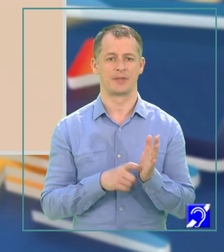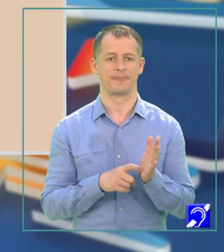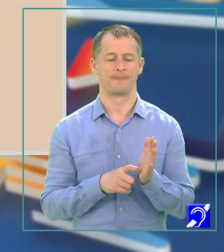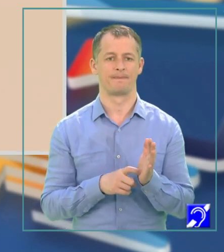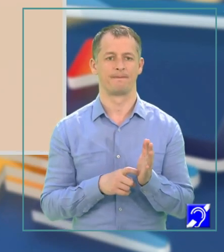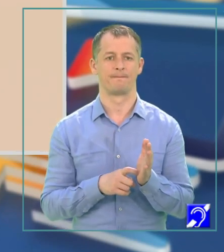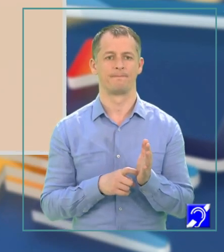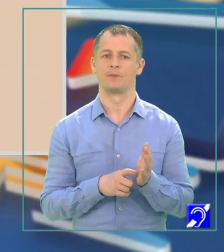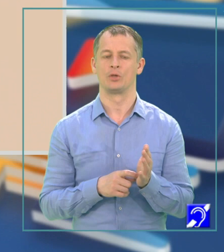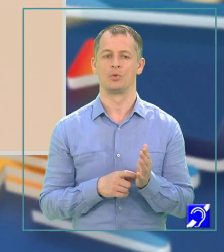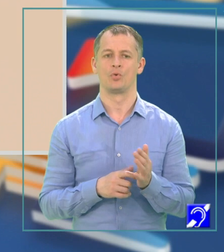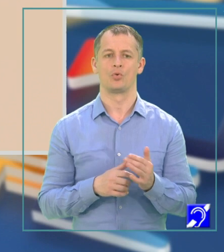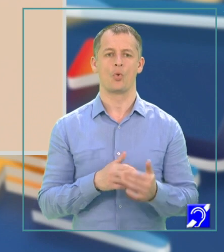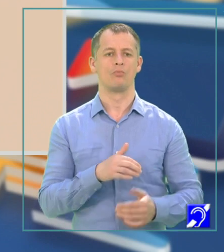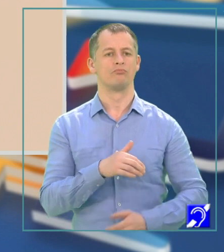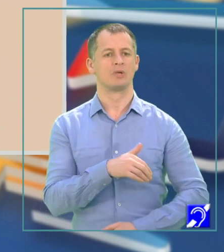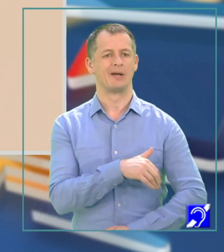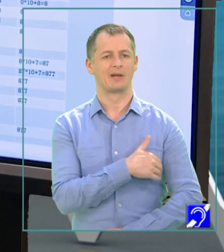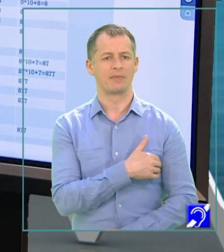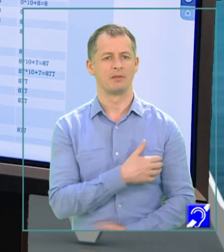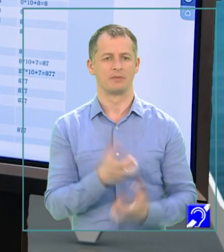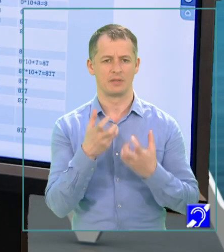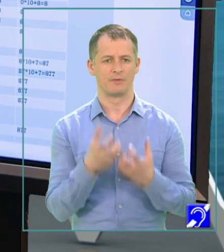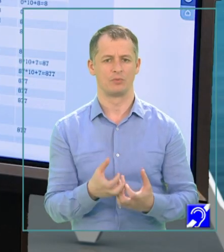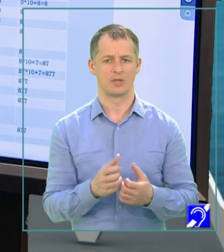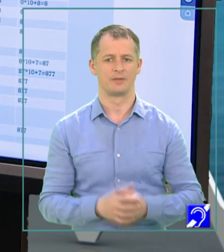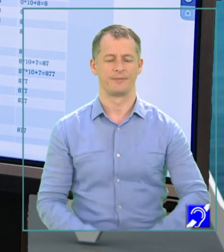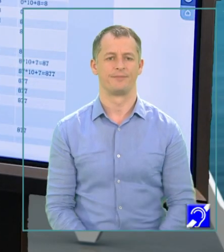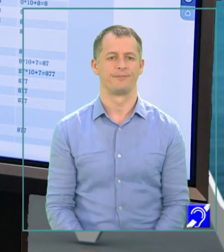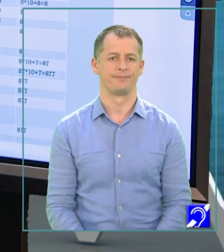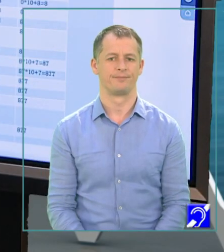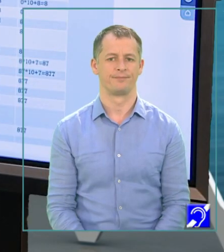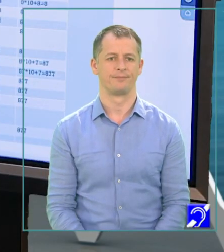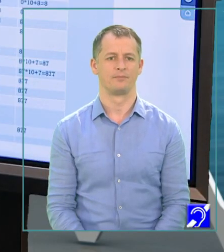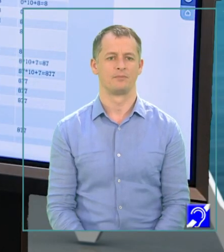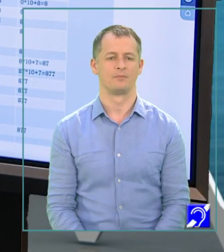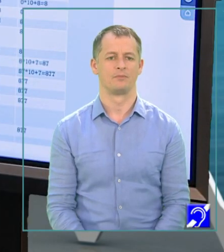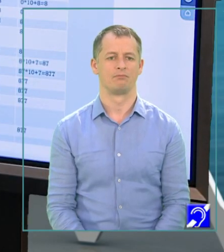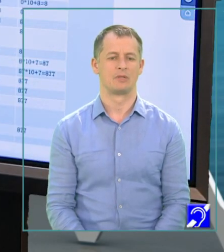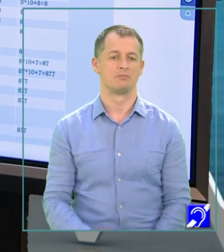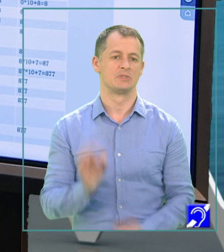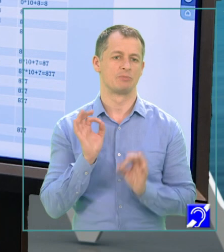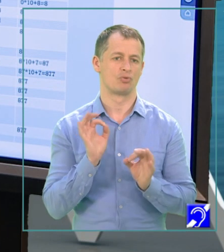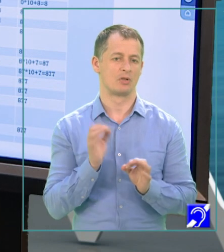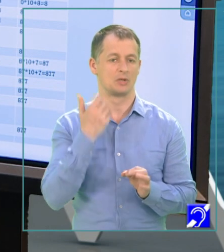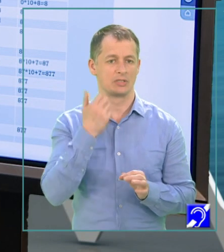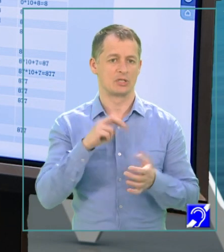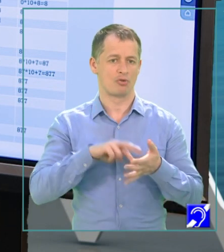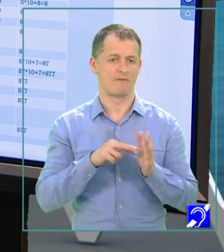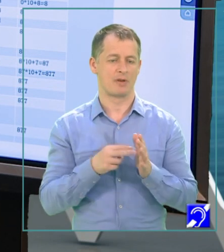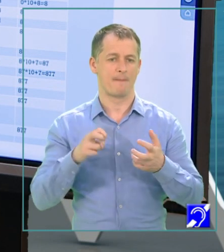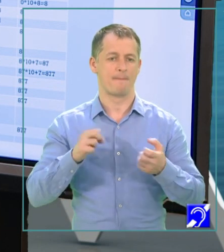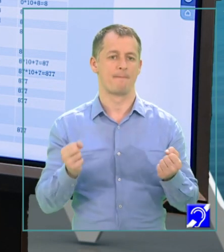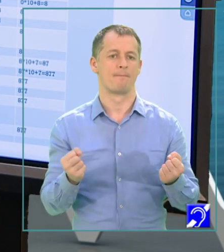grad de dificultate. De regulă vorbim de situația când avem rezolvare de probleme. Acesta este unul din